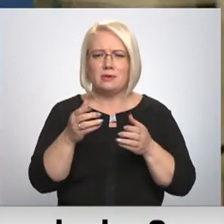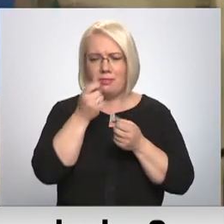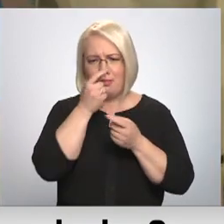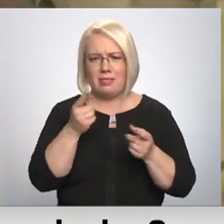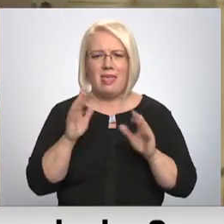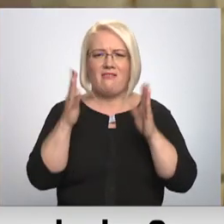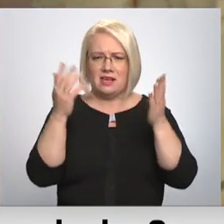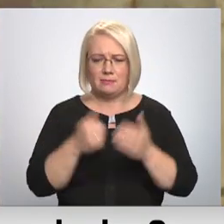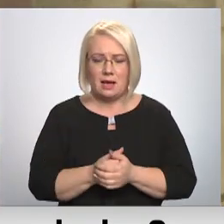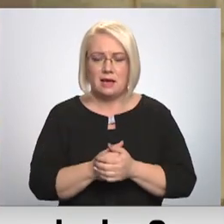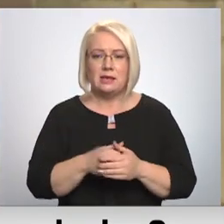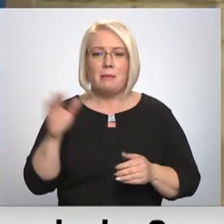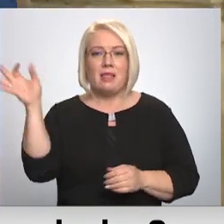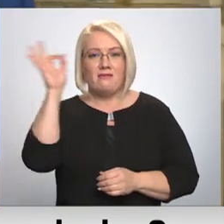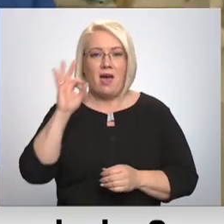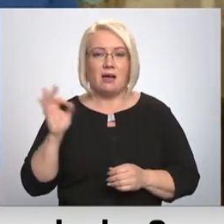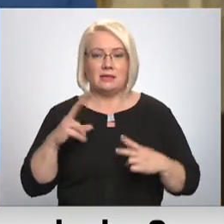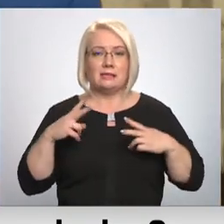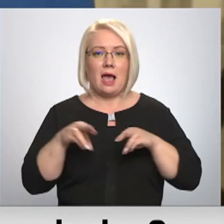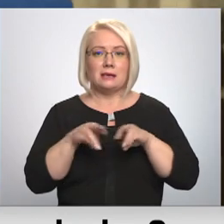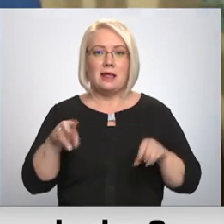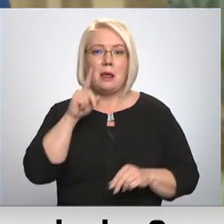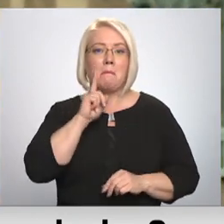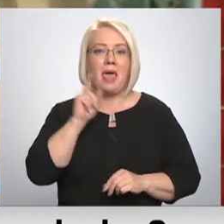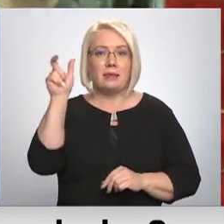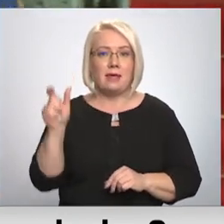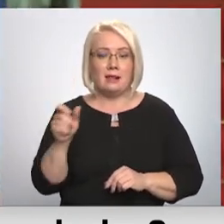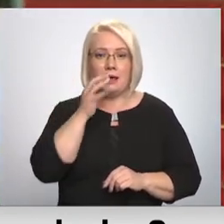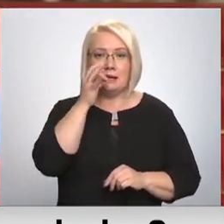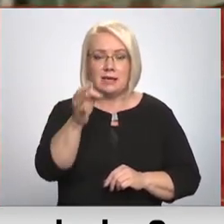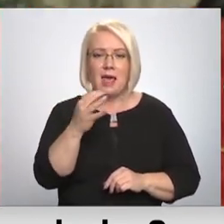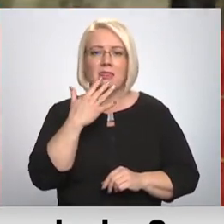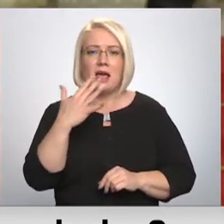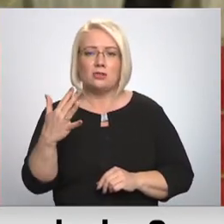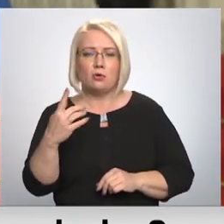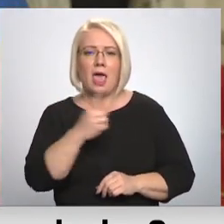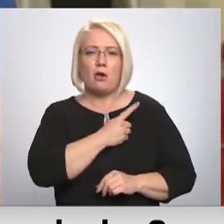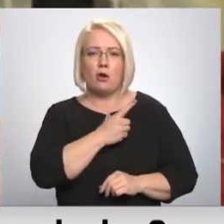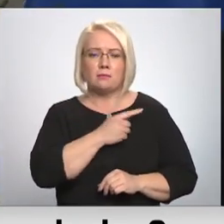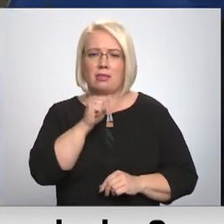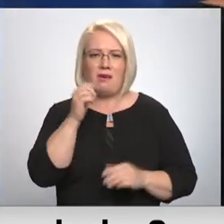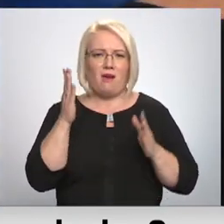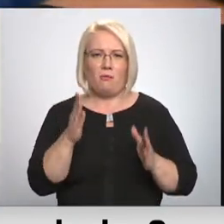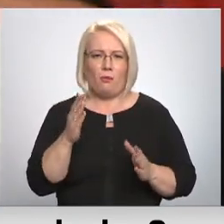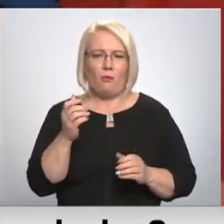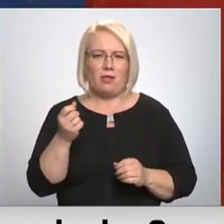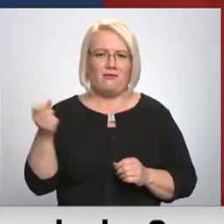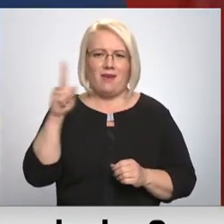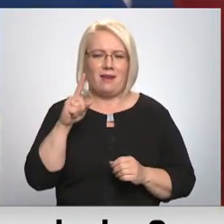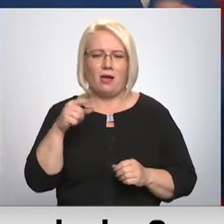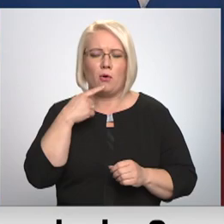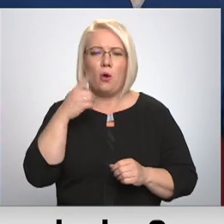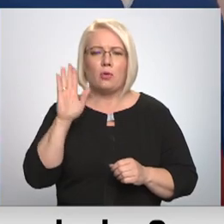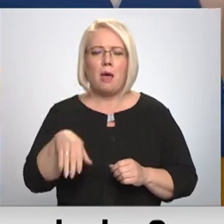Savukārt Vācijas kanclere Angela Merkel izteikusies, nacionālisms un egoisms nedrīkst gūt virsroku, ja runājam par Eiropas